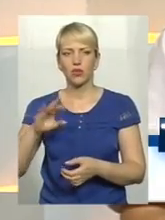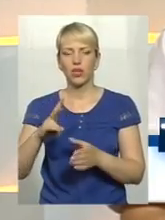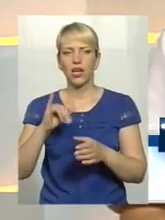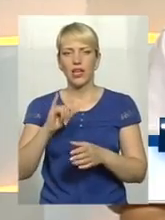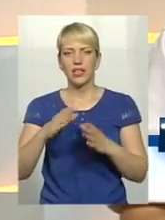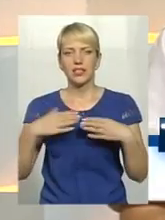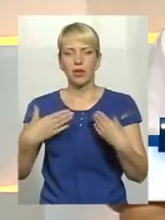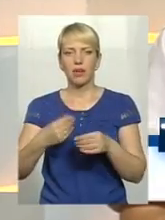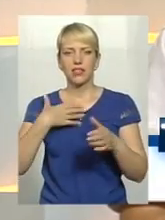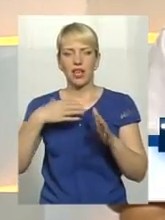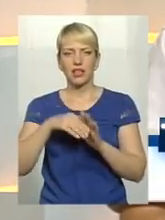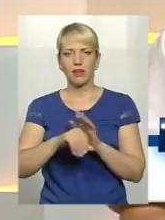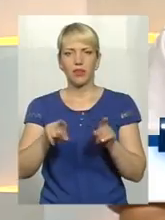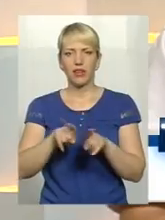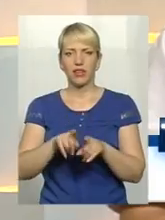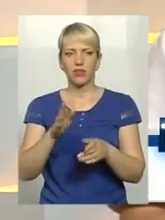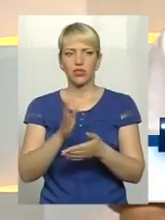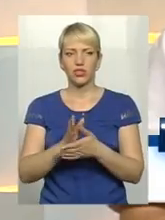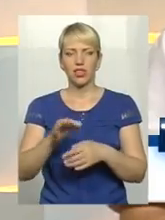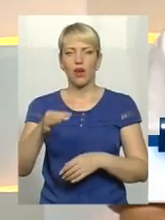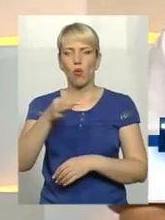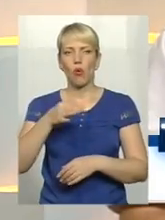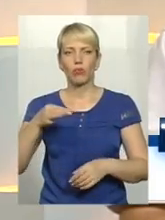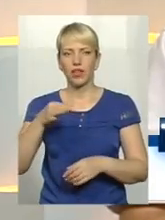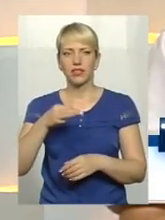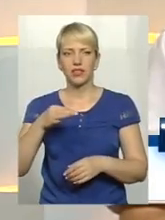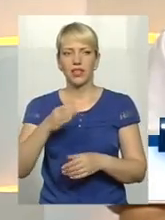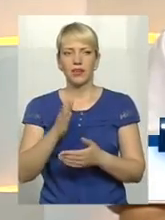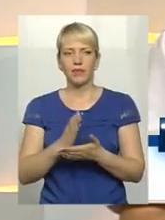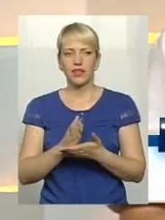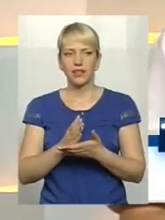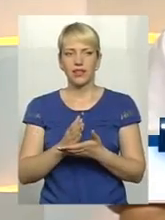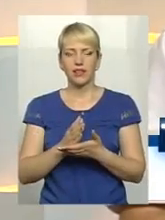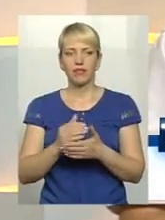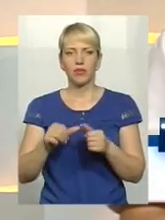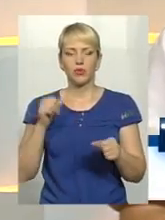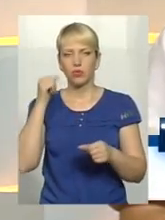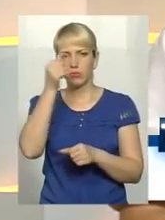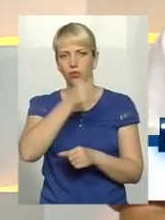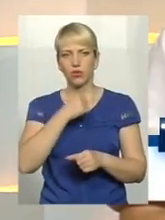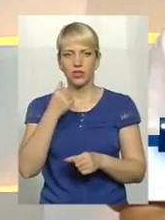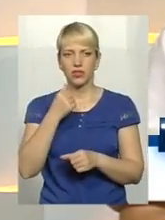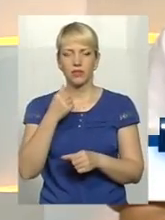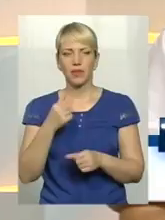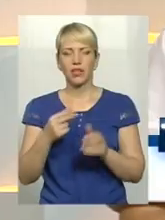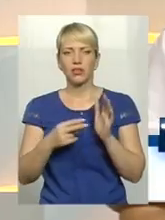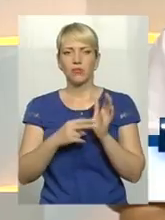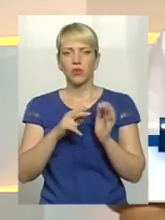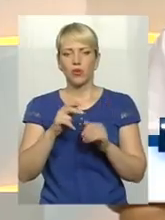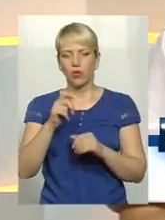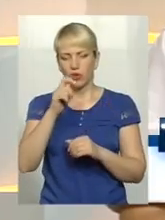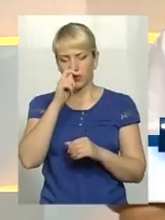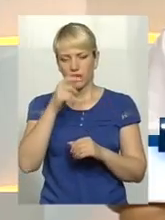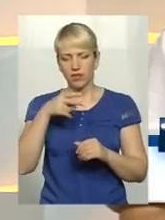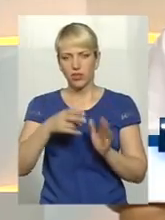загиблих. І є, відповідно, обласні. Є, зокрема, в минулому році, 7 квітня 2015